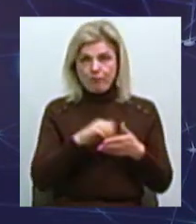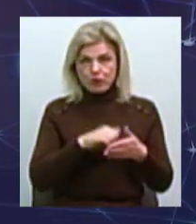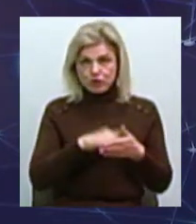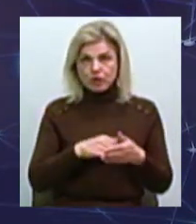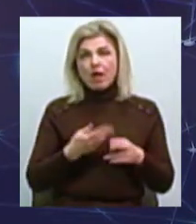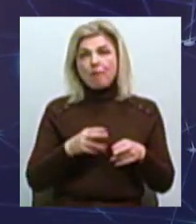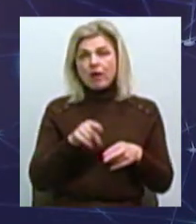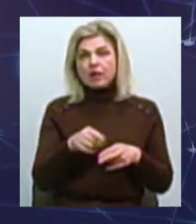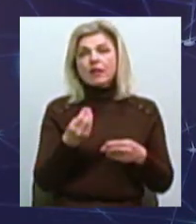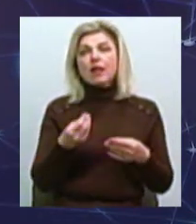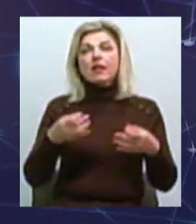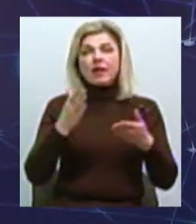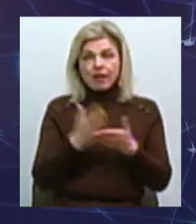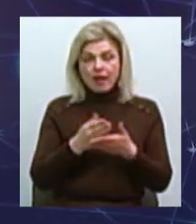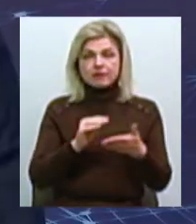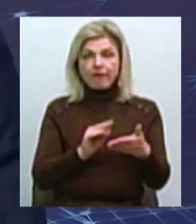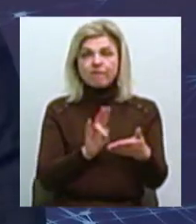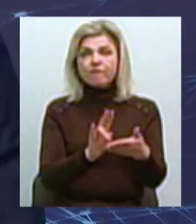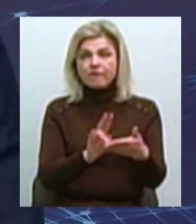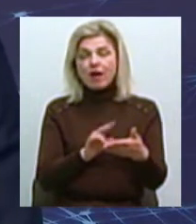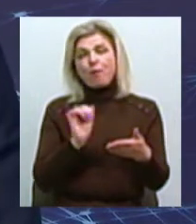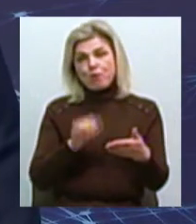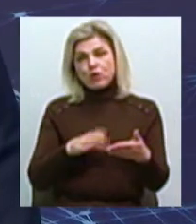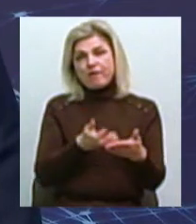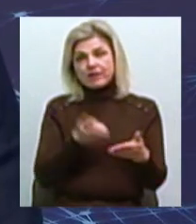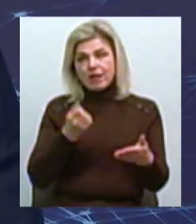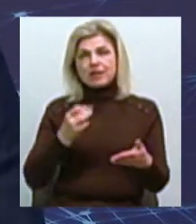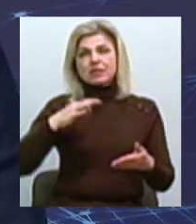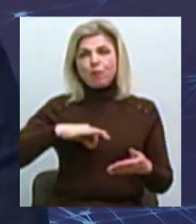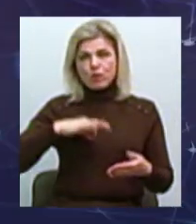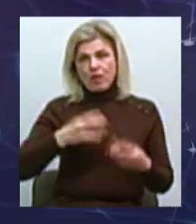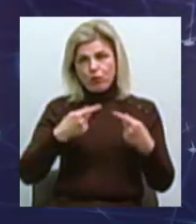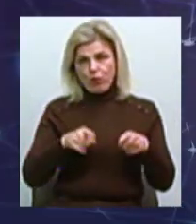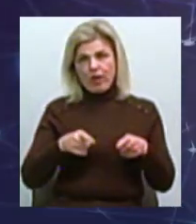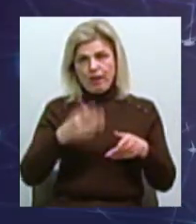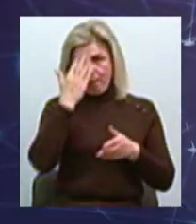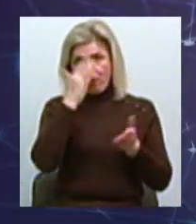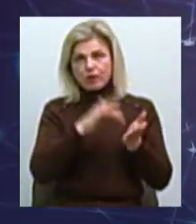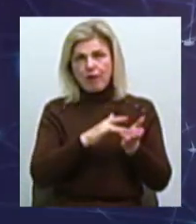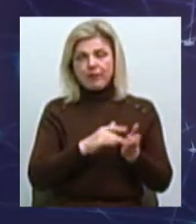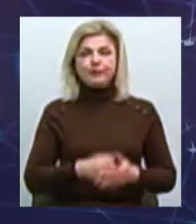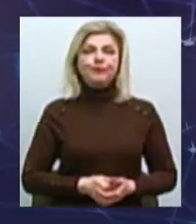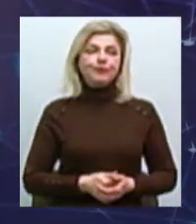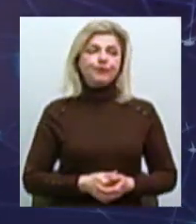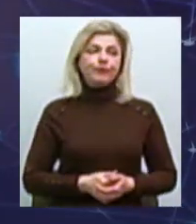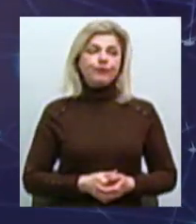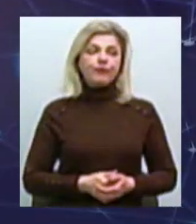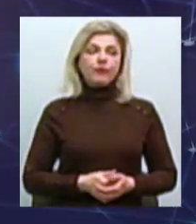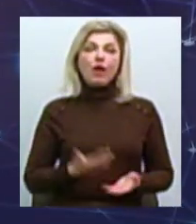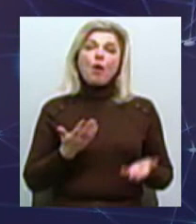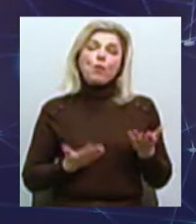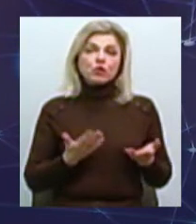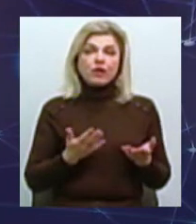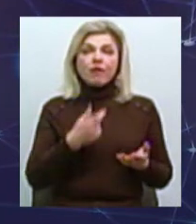не будуть освоєні, а значить їх можна взяти і використати на інші потреби Олександра, можливо, глядачі те саме